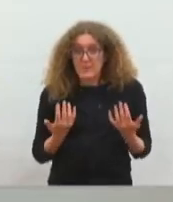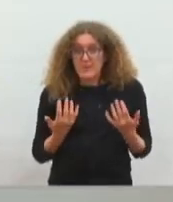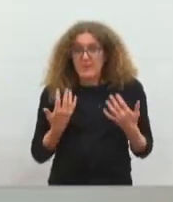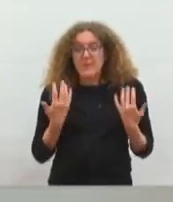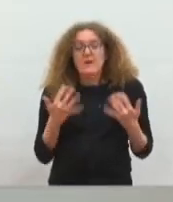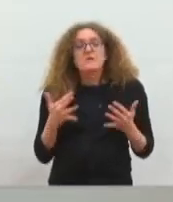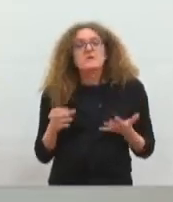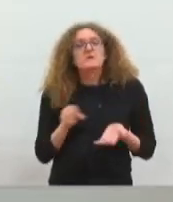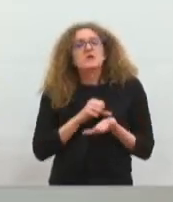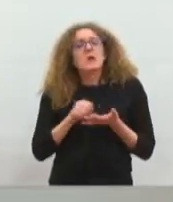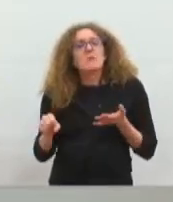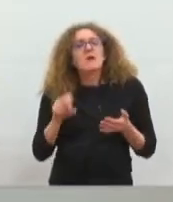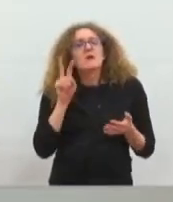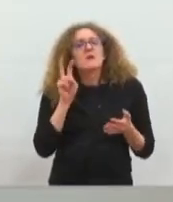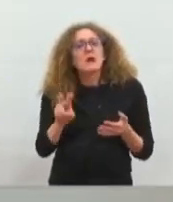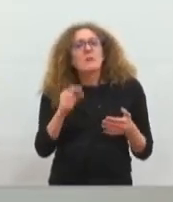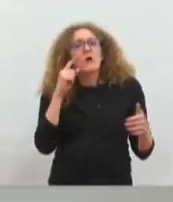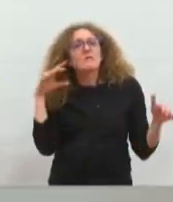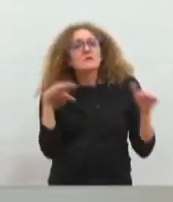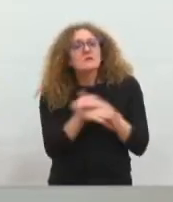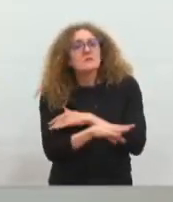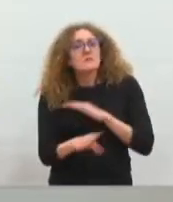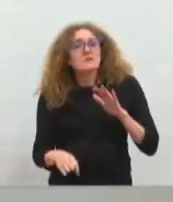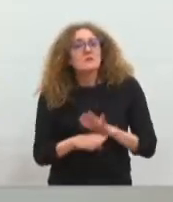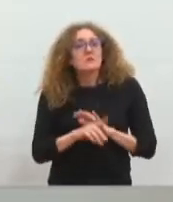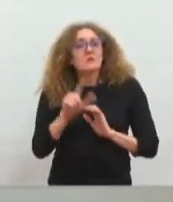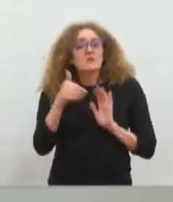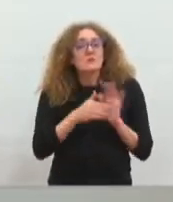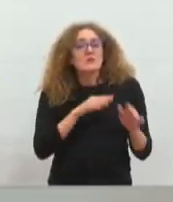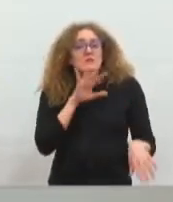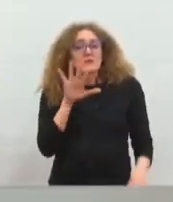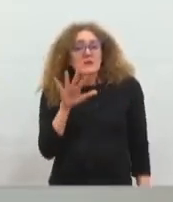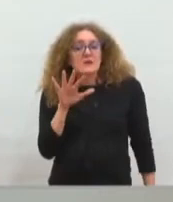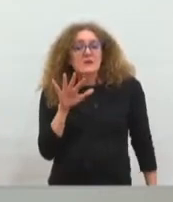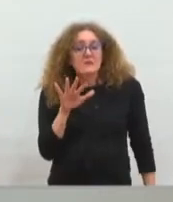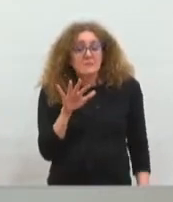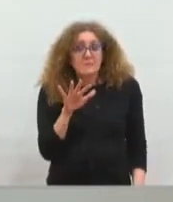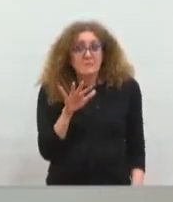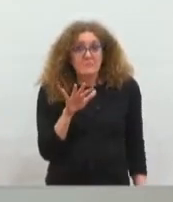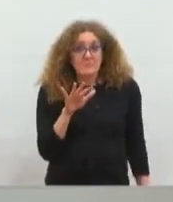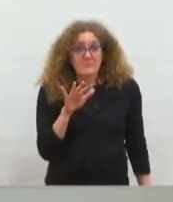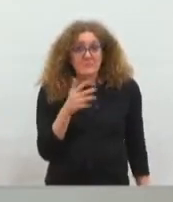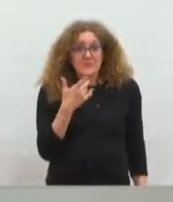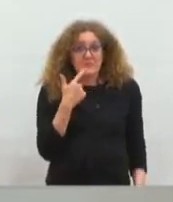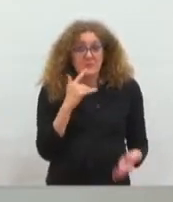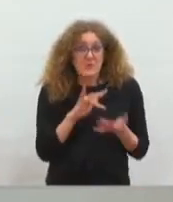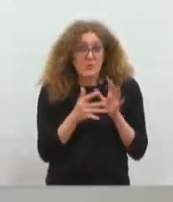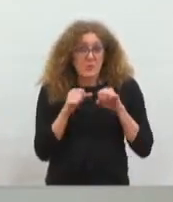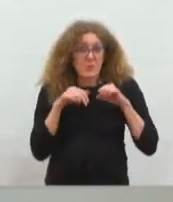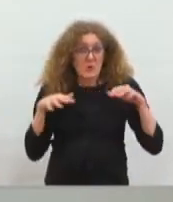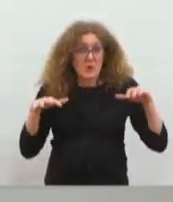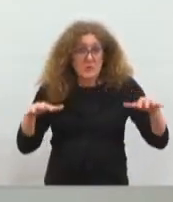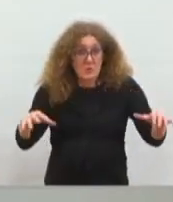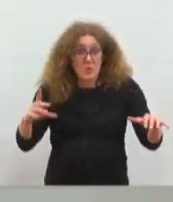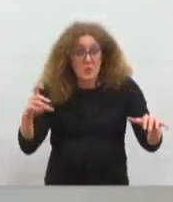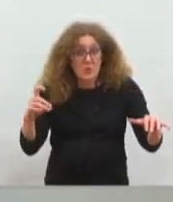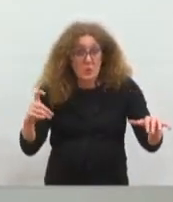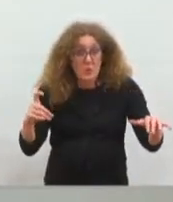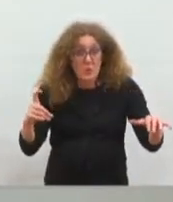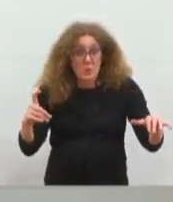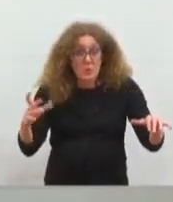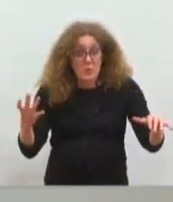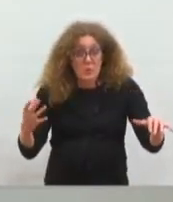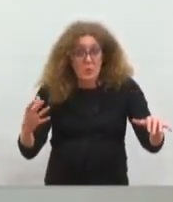invisible depuis 2005 qui est l'ensemble de la rénovation des stations d'épuration qui représente près de